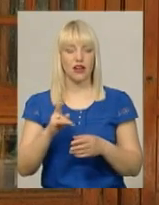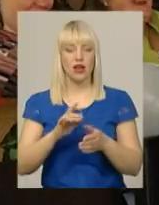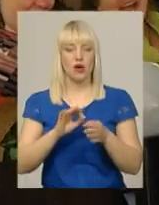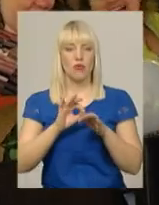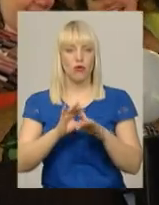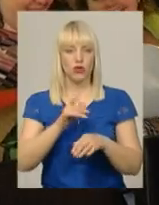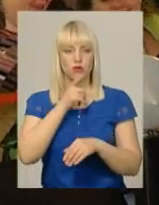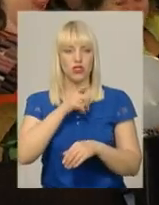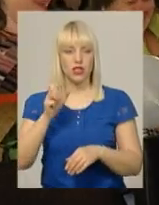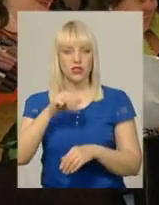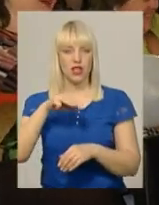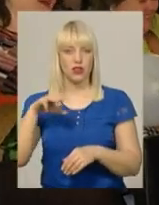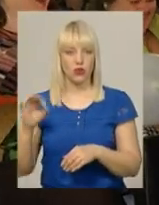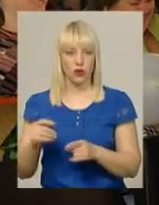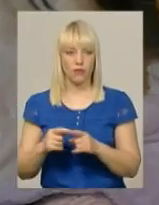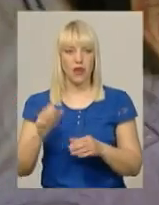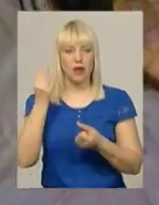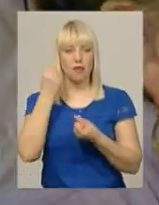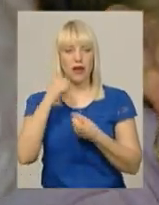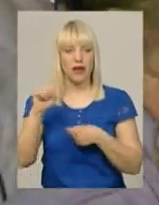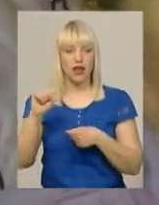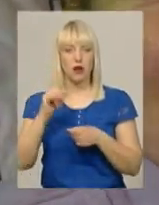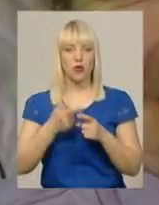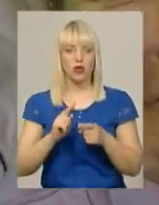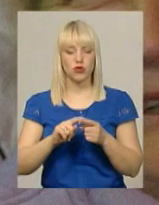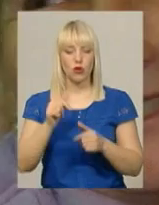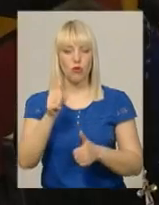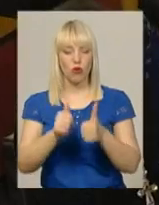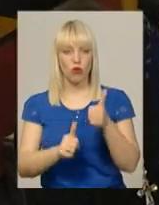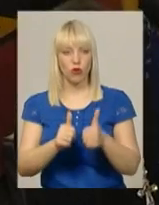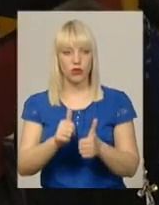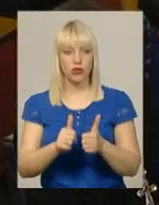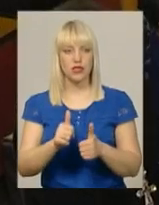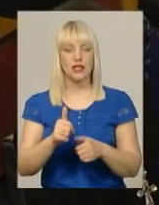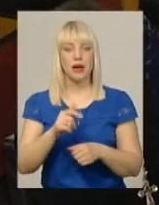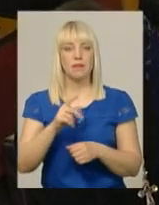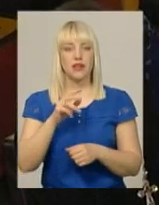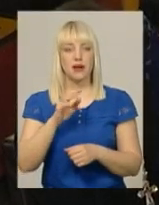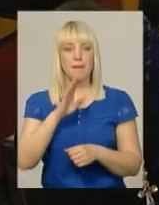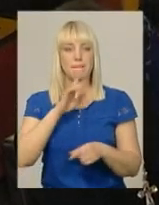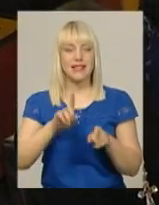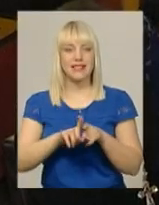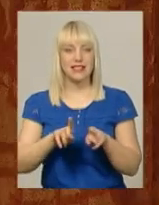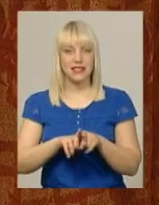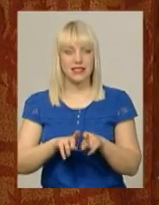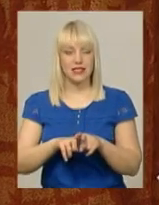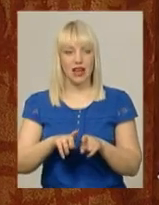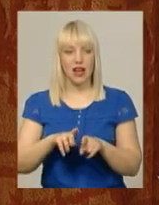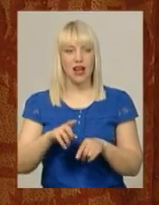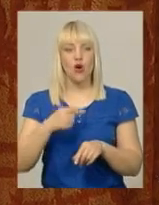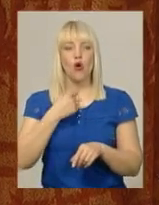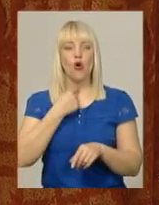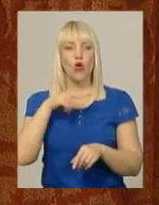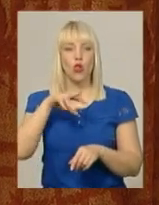операції. Перемогла у оригінальному конкурсі «Берегиня в погонах» року 2018-го медсестра отолеренгологічного відділення Хмельницького